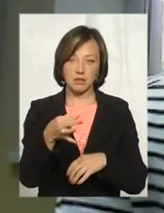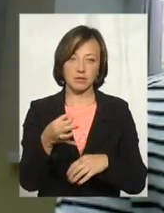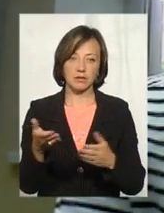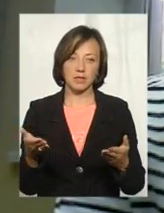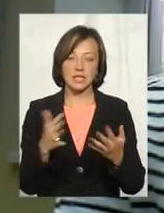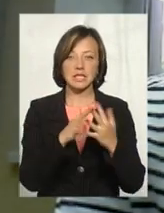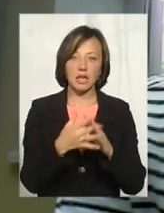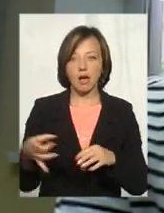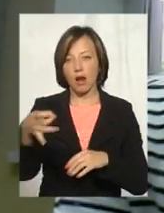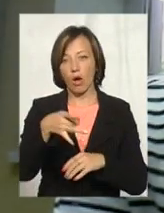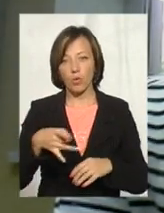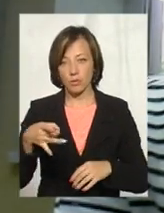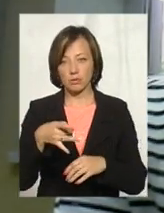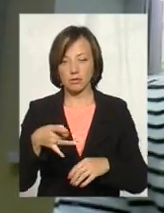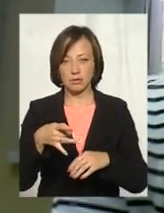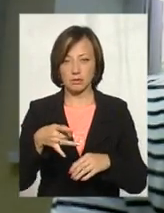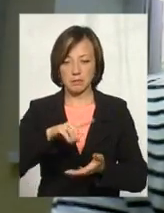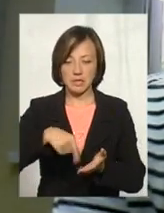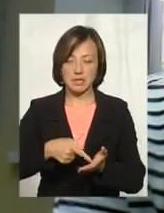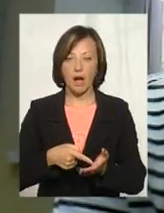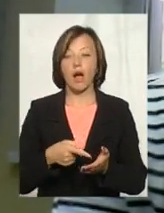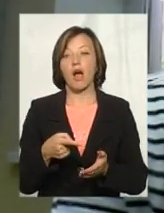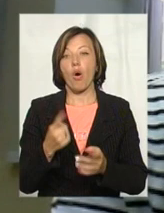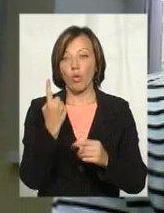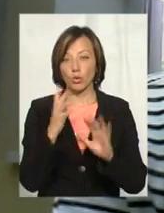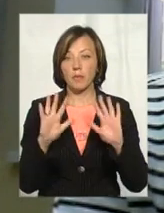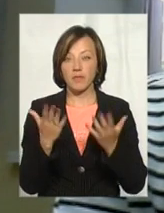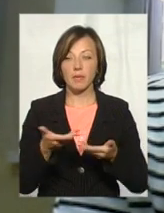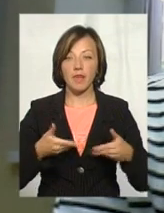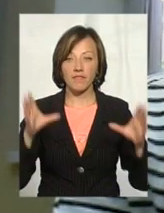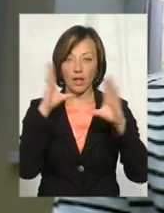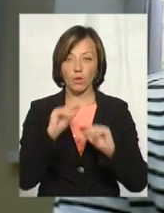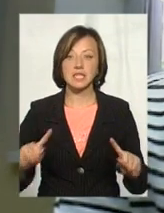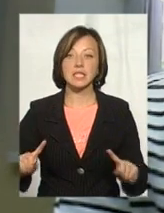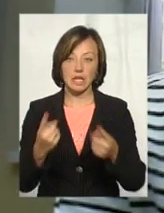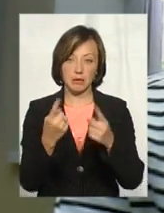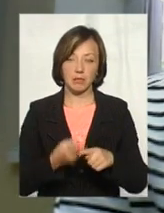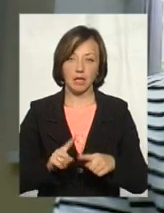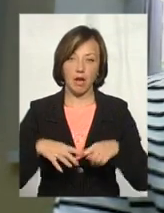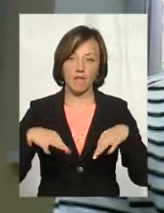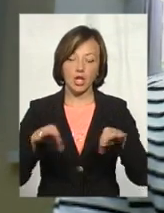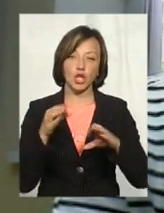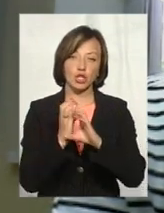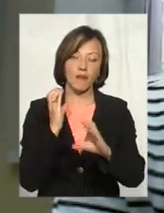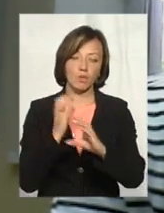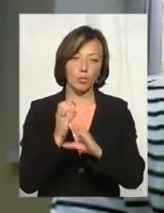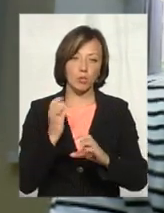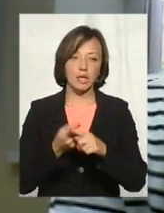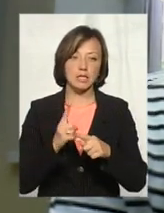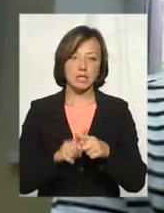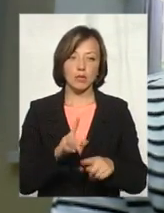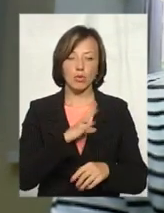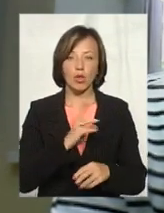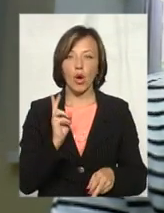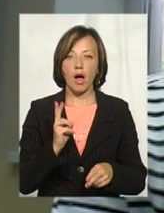сільських або районних термах. В одному із випадків нам вдалося навіть затримати дані вантажні автомобіли. Це було в